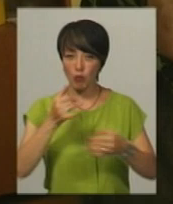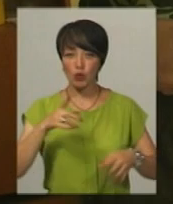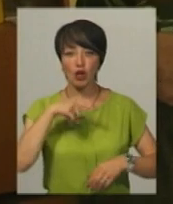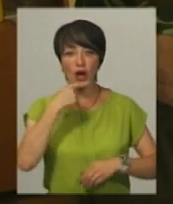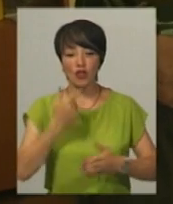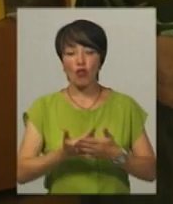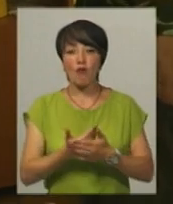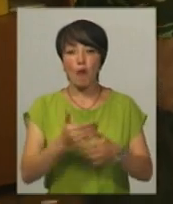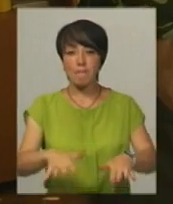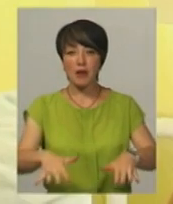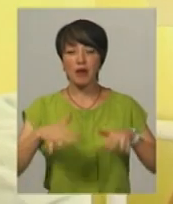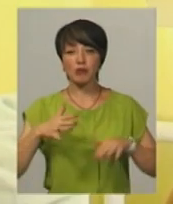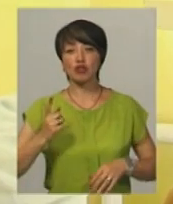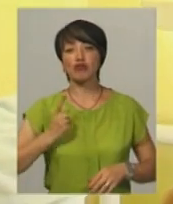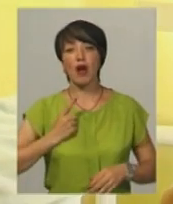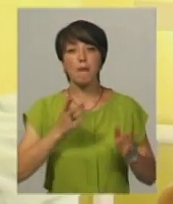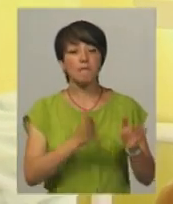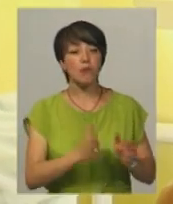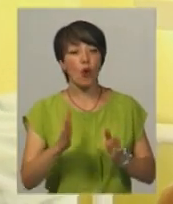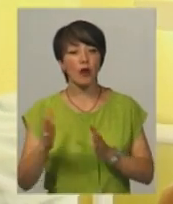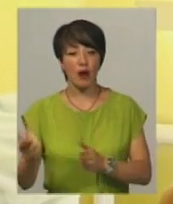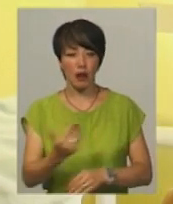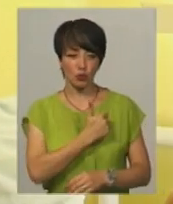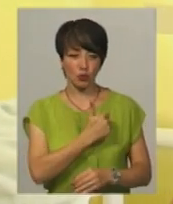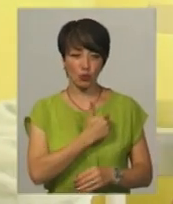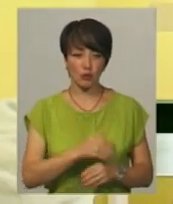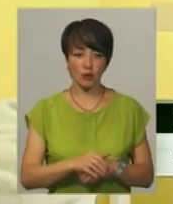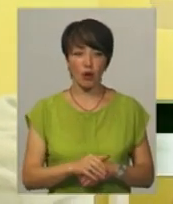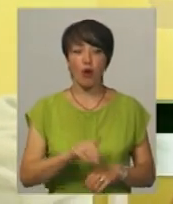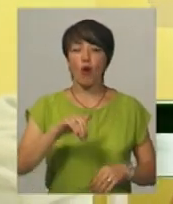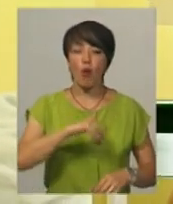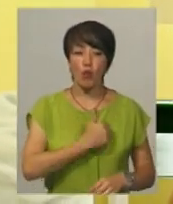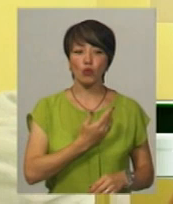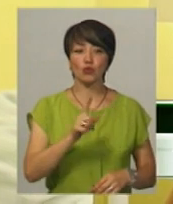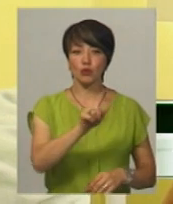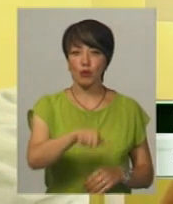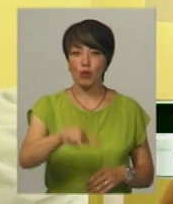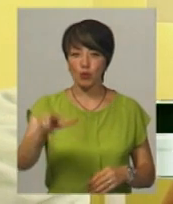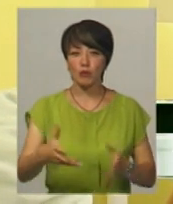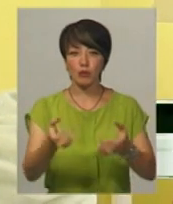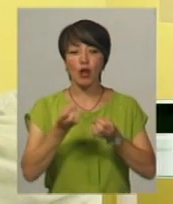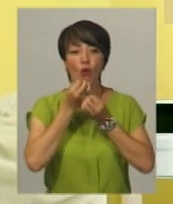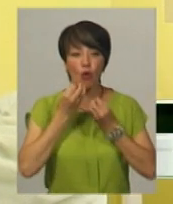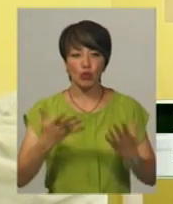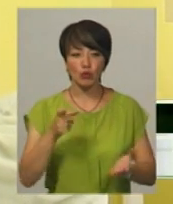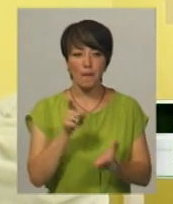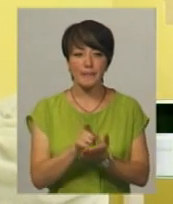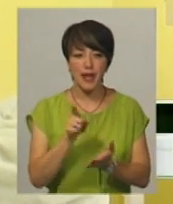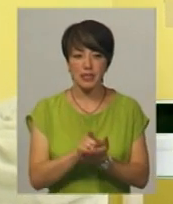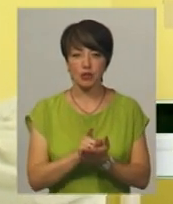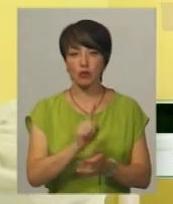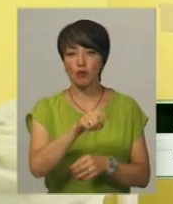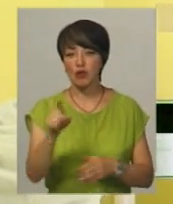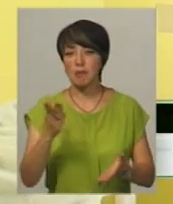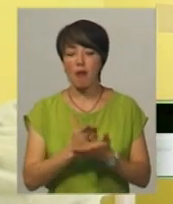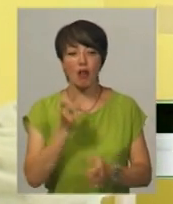нового парламенту чекає порядку. Зробили те, щоб люди отримали хорошу пенсію, щоб вони